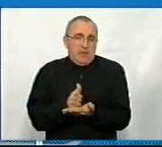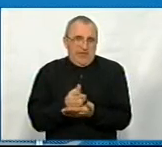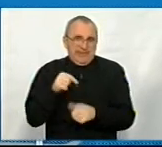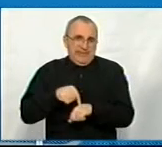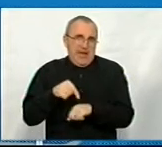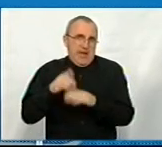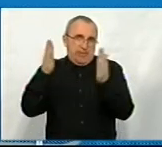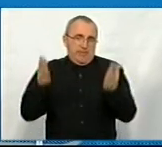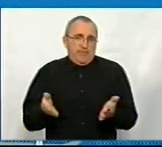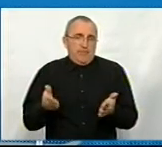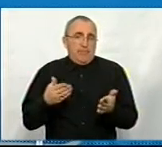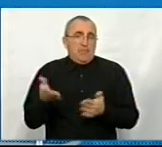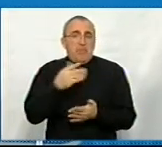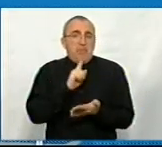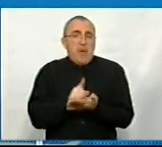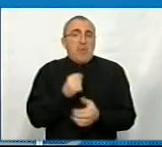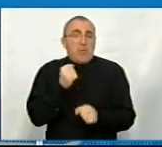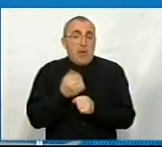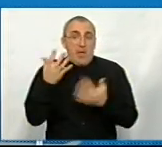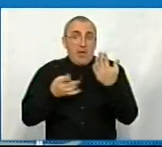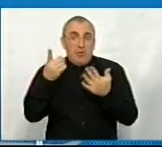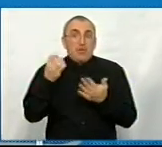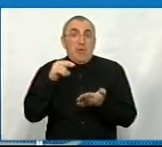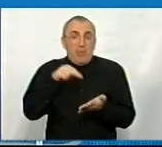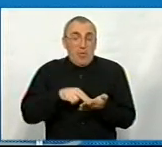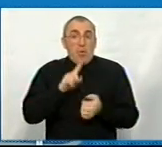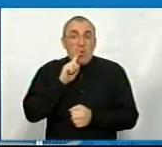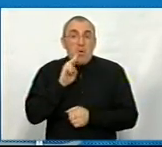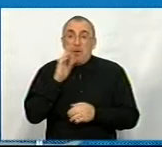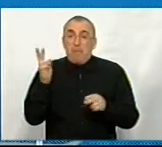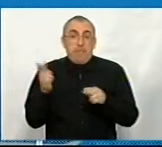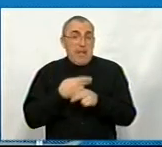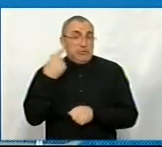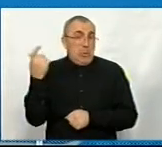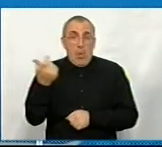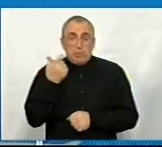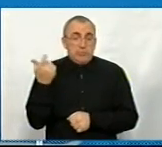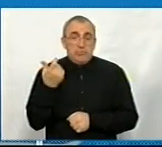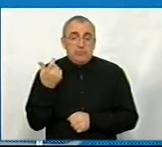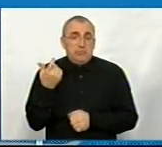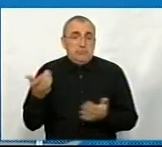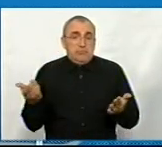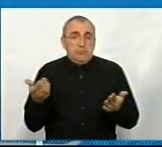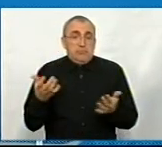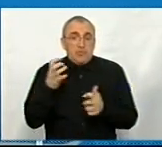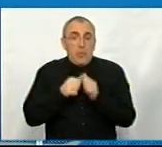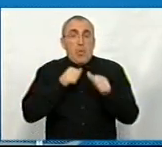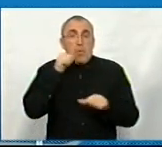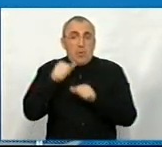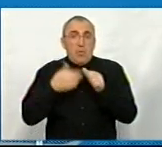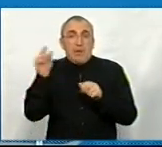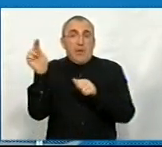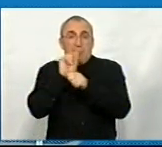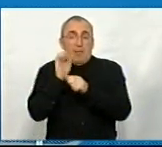І справа в тому, що ми маємо це робити, тому що якщо вона ще простоїть рік-два безхозна, то просто з кожним роком її